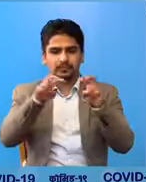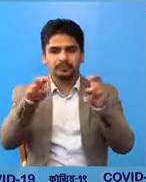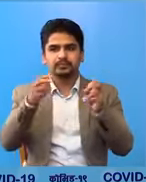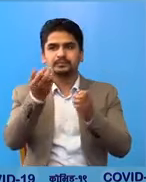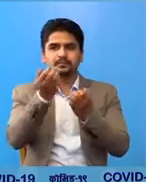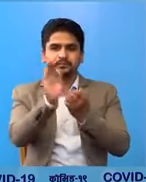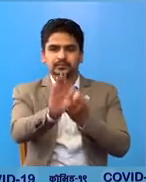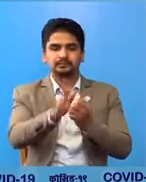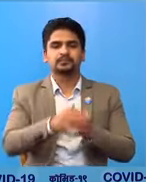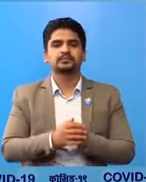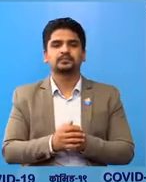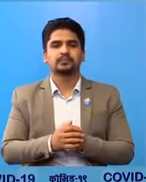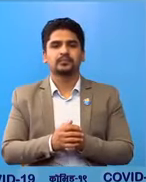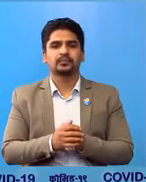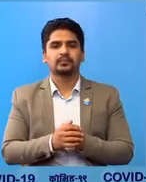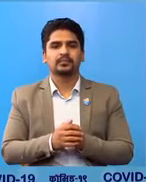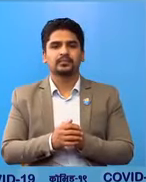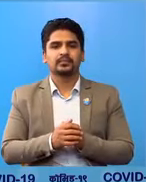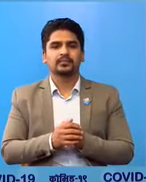मा लागी रहे का छन